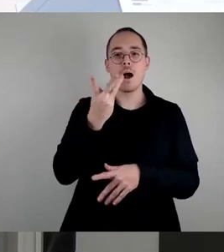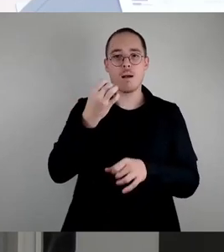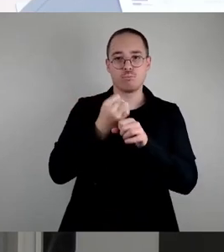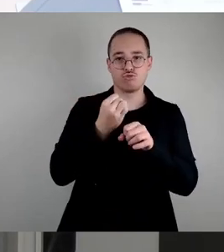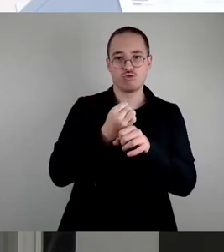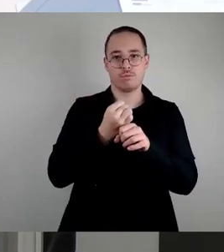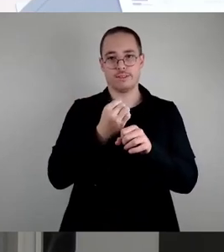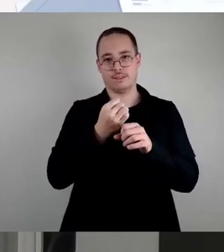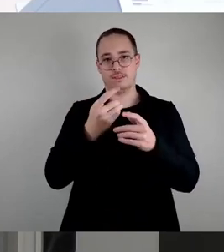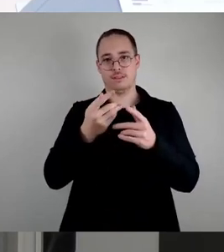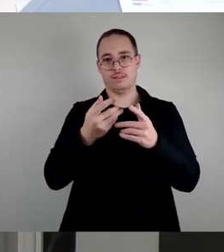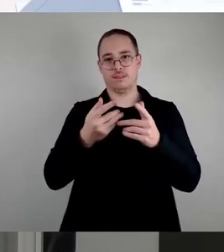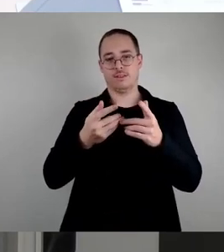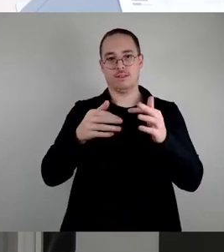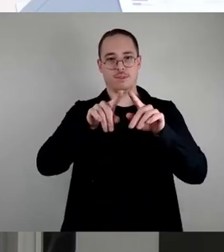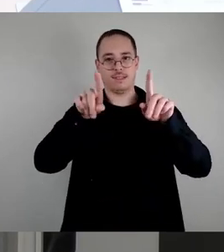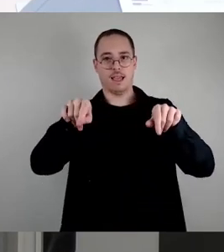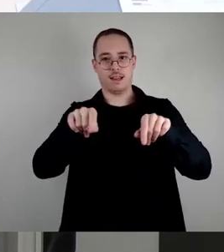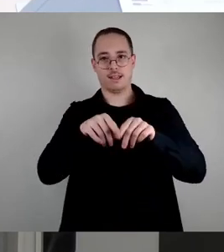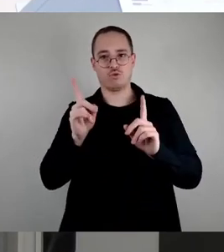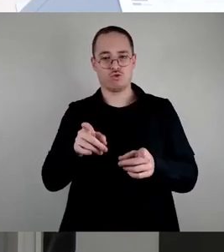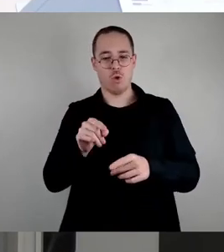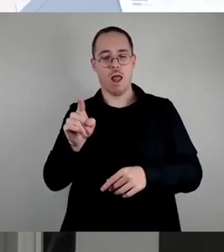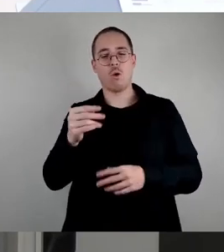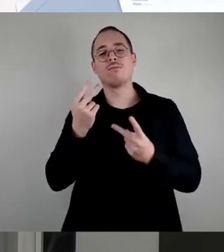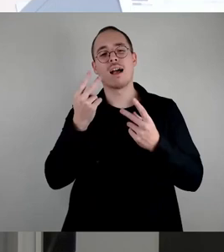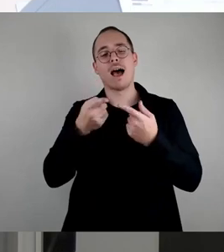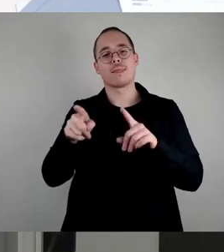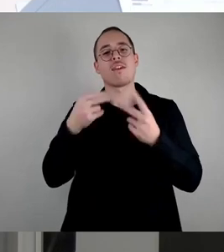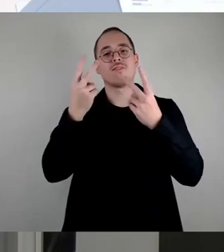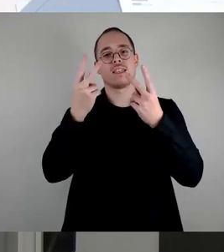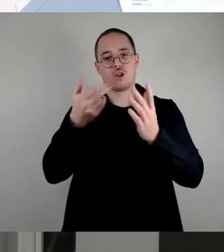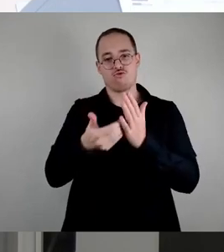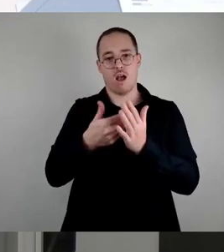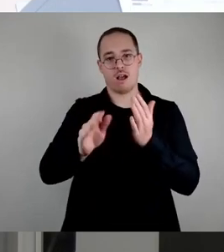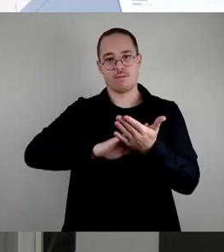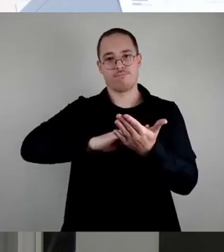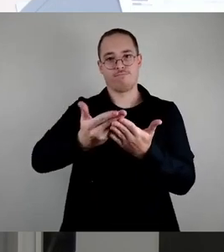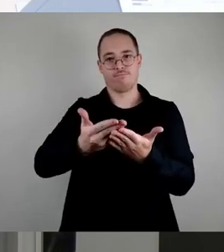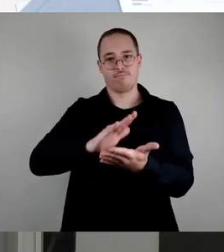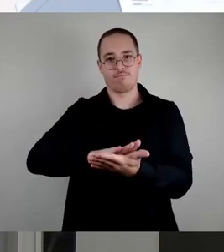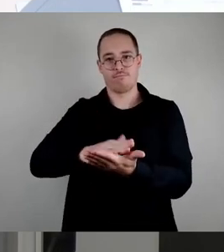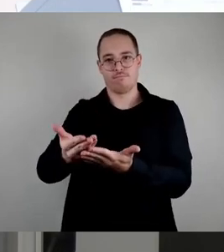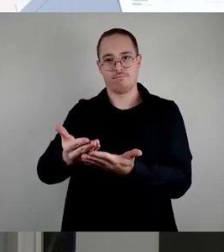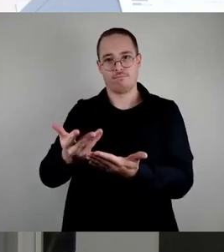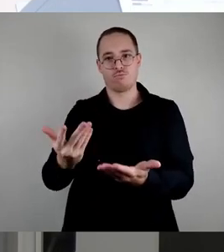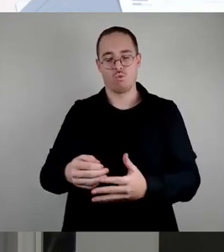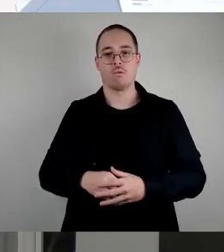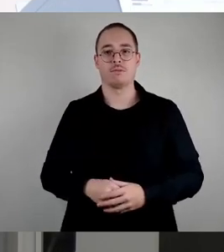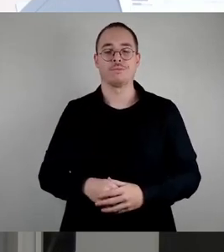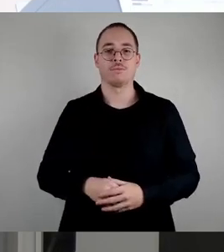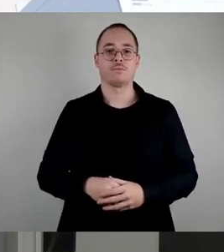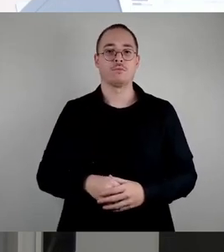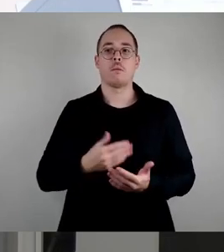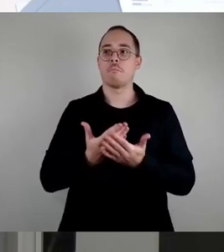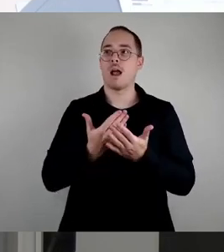Genauer gesagt geht es dabei um Themenbereiche wie Leben in